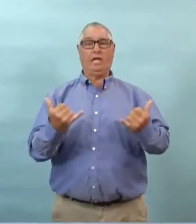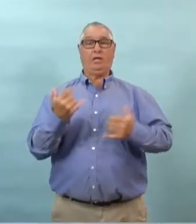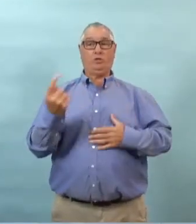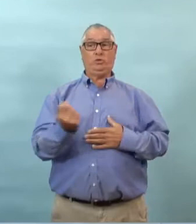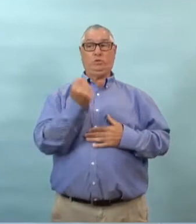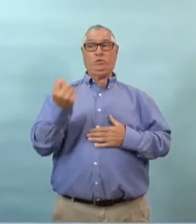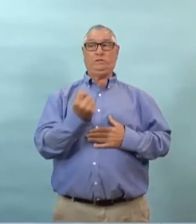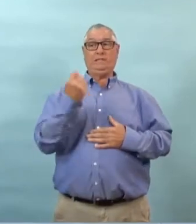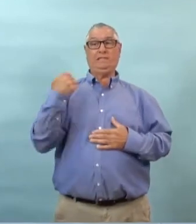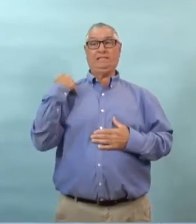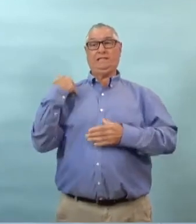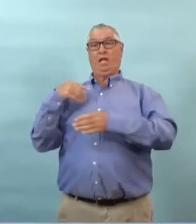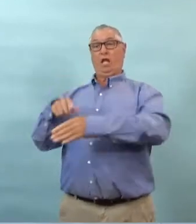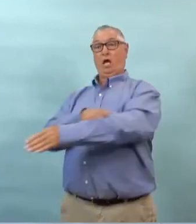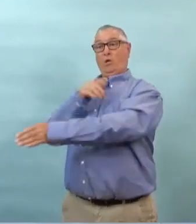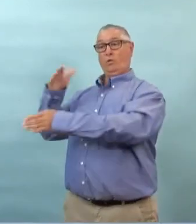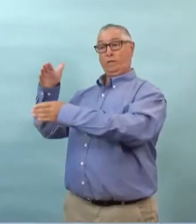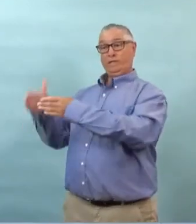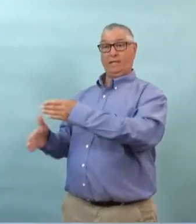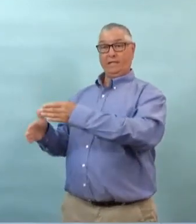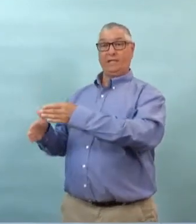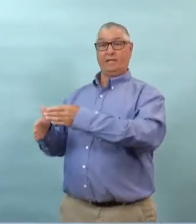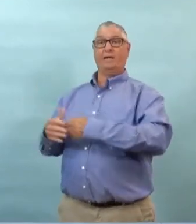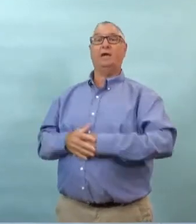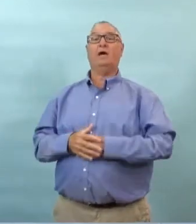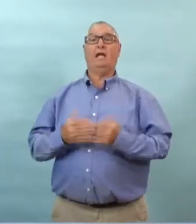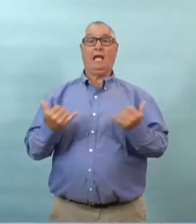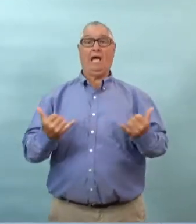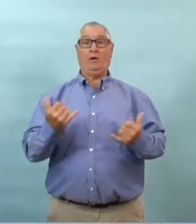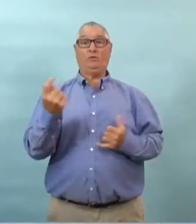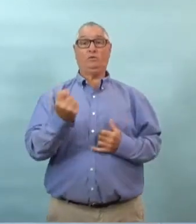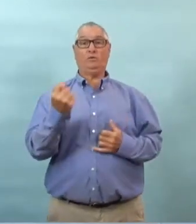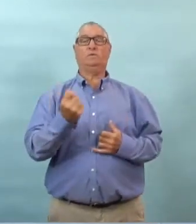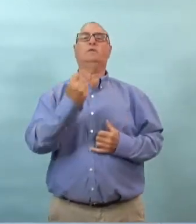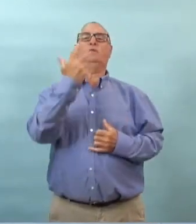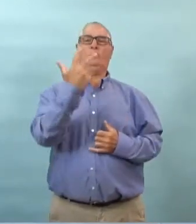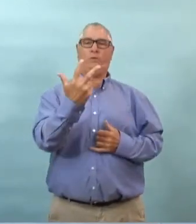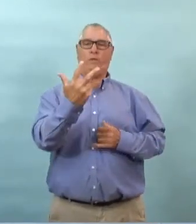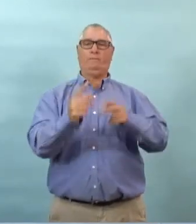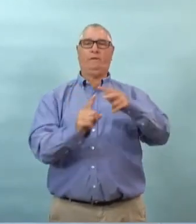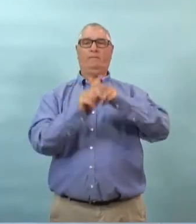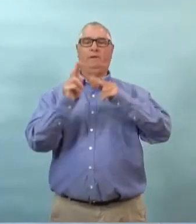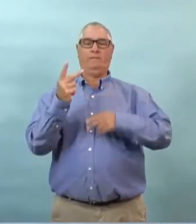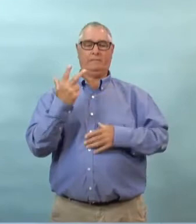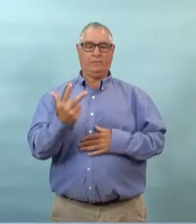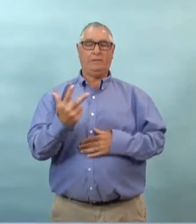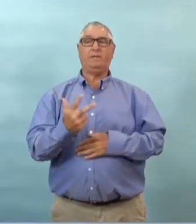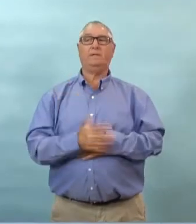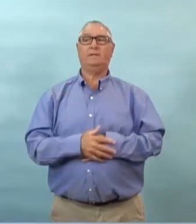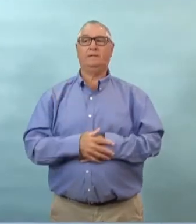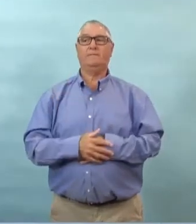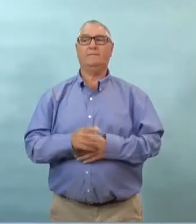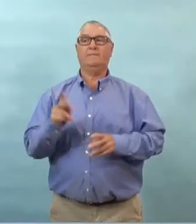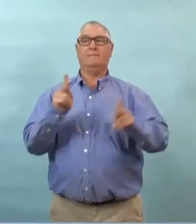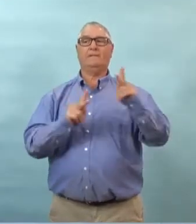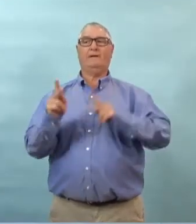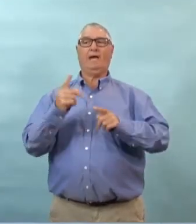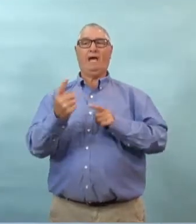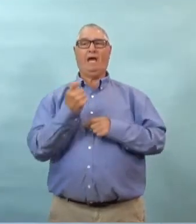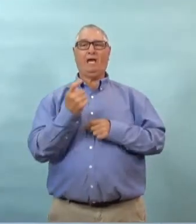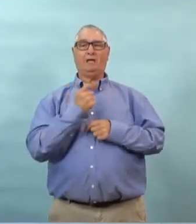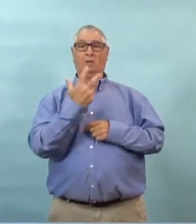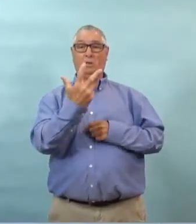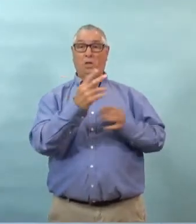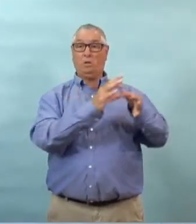alors je veux dire ça aujourd'hui parce que c'est mardi après une longue fin de semaine alors je sais que les gens disent qu'il ya trois